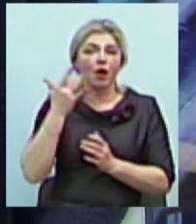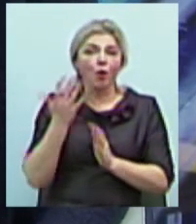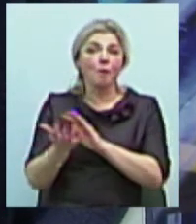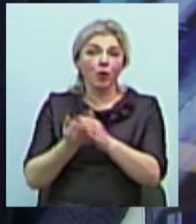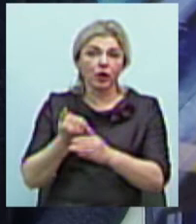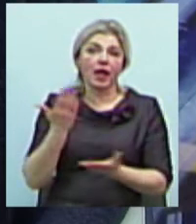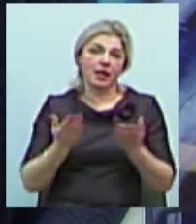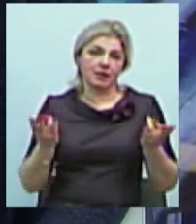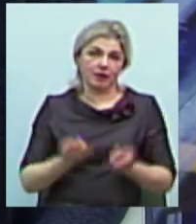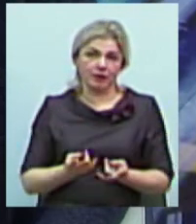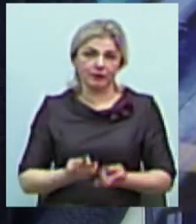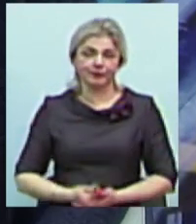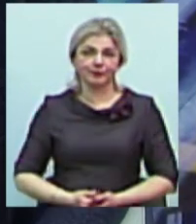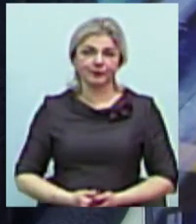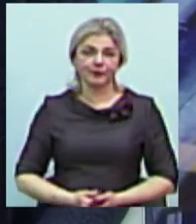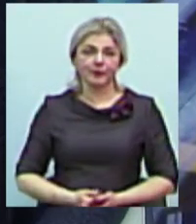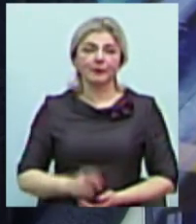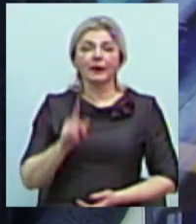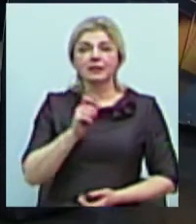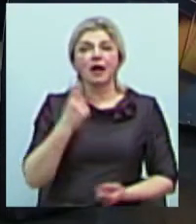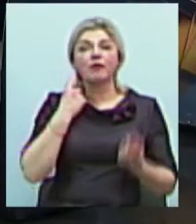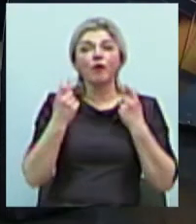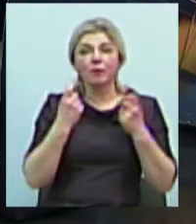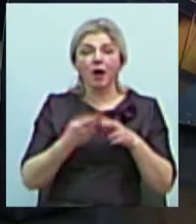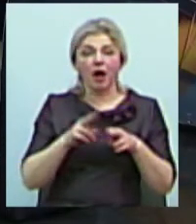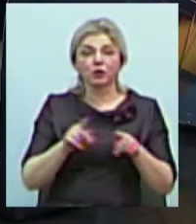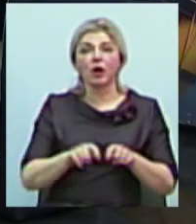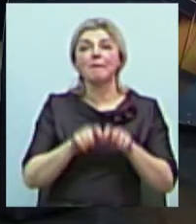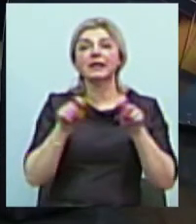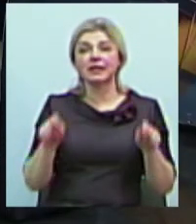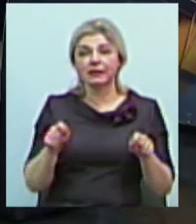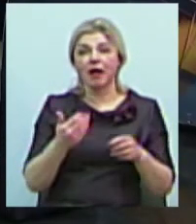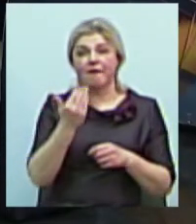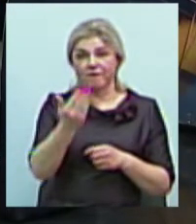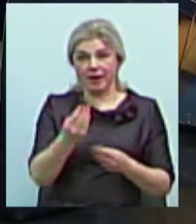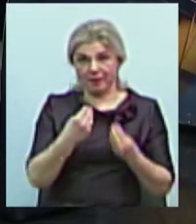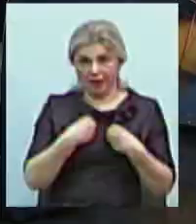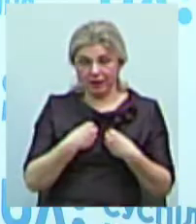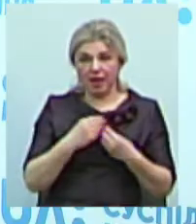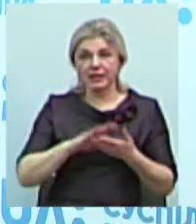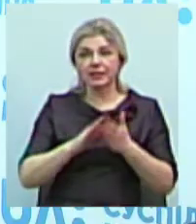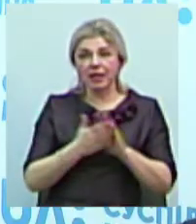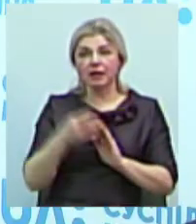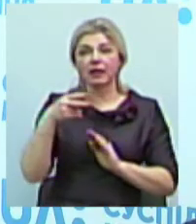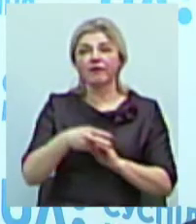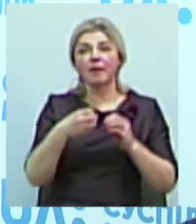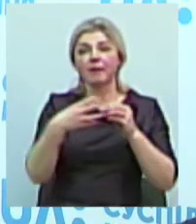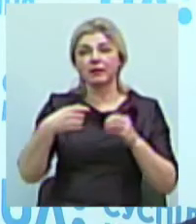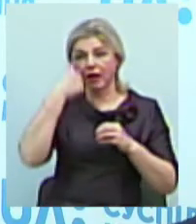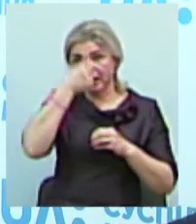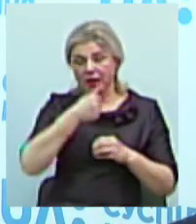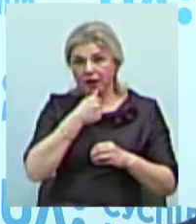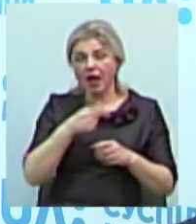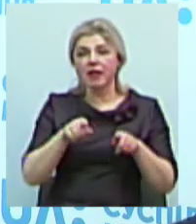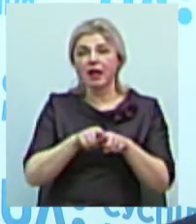За інформацією з презентації, яку ви мені надали перед ефіром, станом на 2015 рік таких камер було